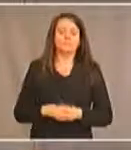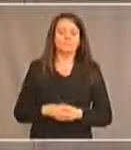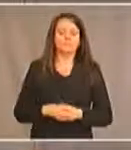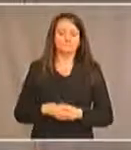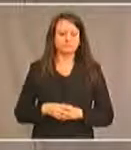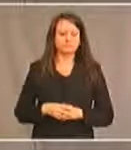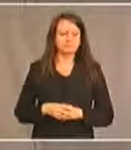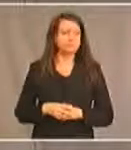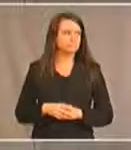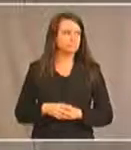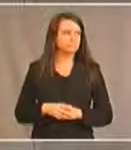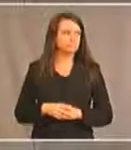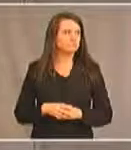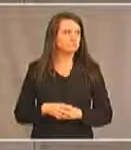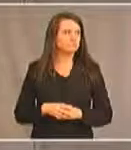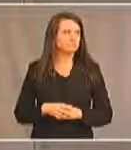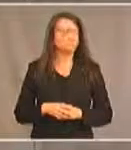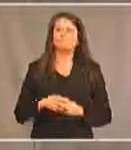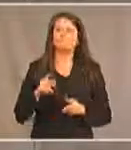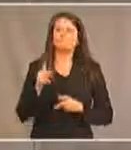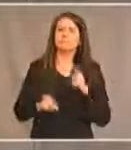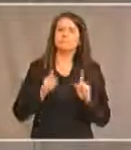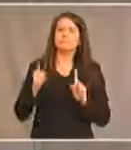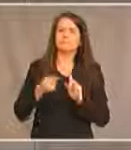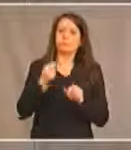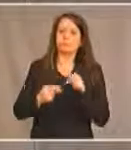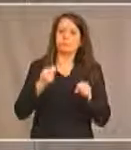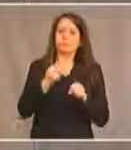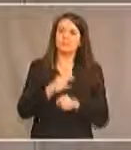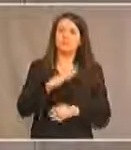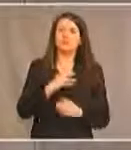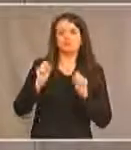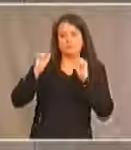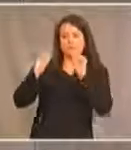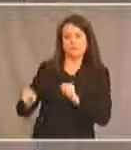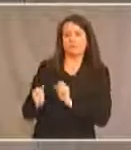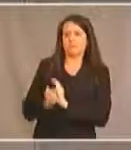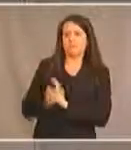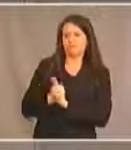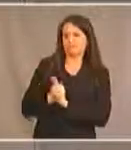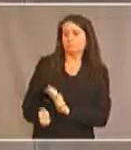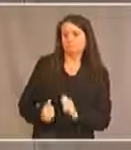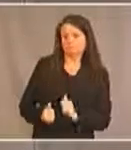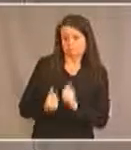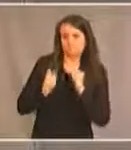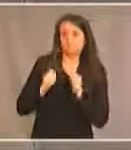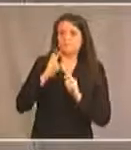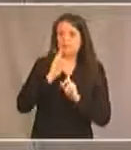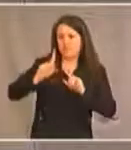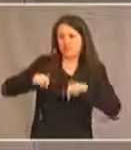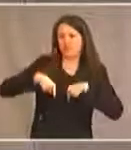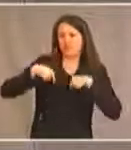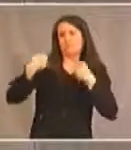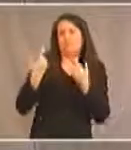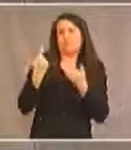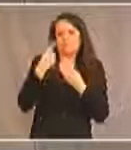sont les personnes des Premières Nations qui ont des capacités extraordinaires. C'est un dialogue qui se fait attendre depuis trop longtemps, mais je suis